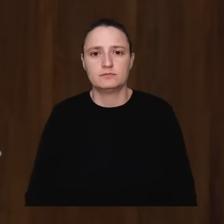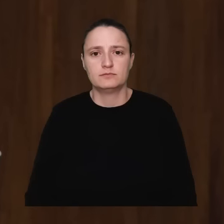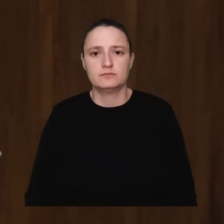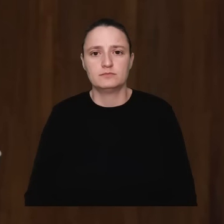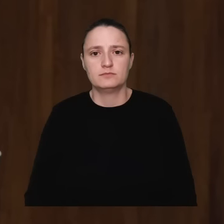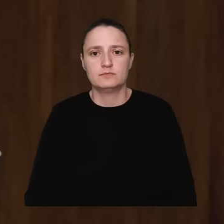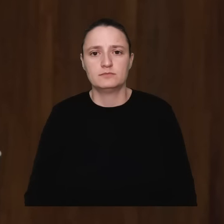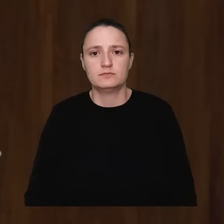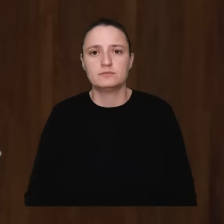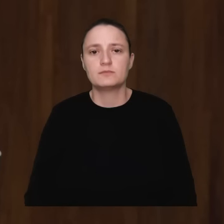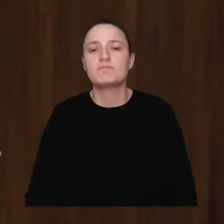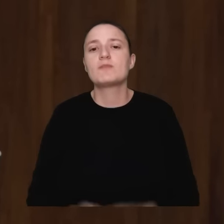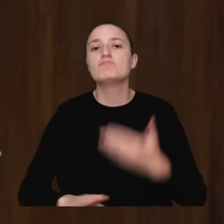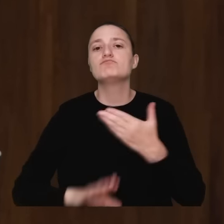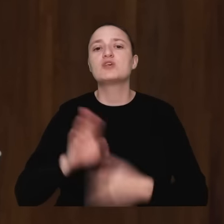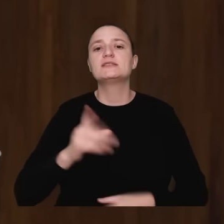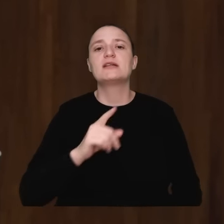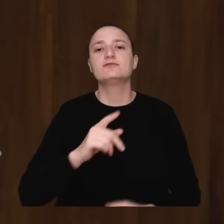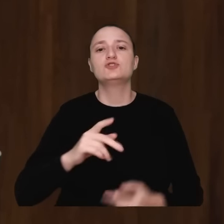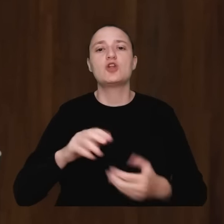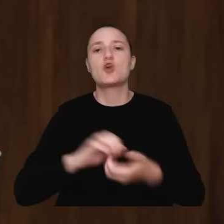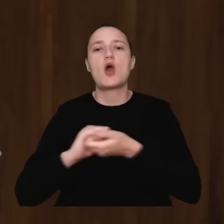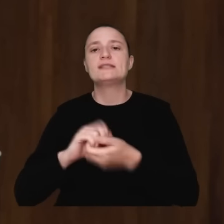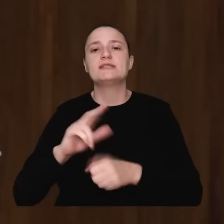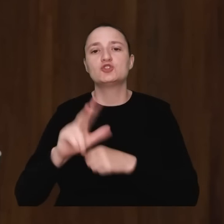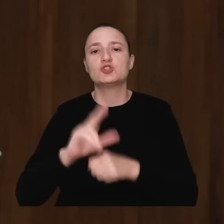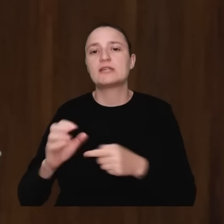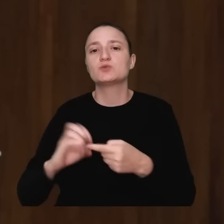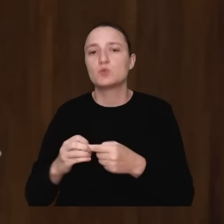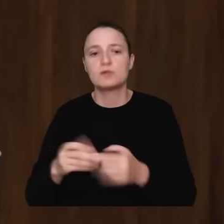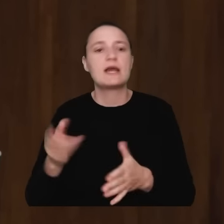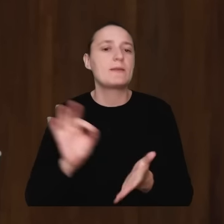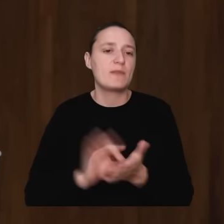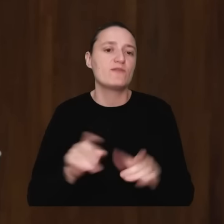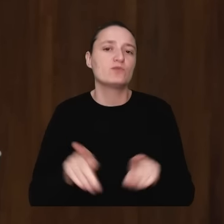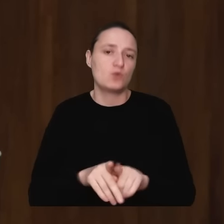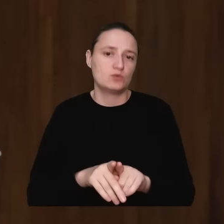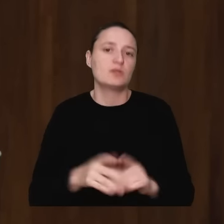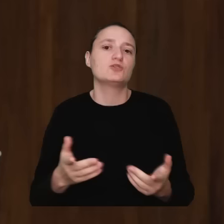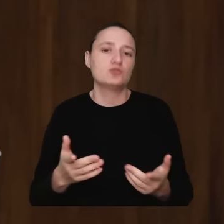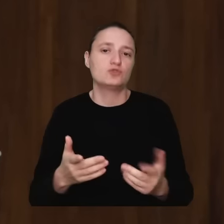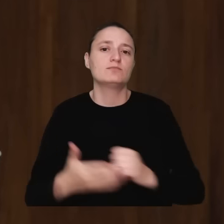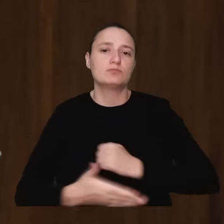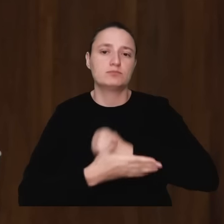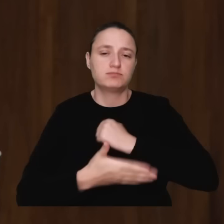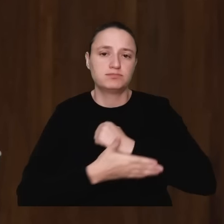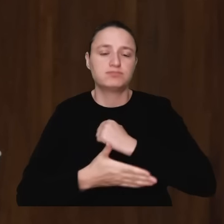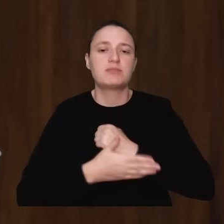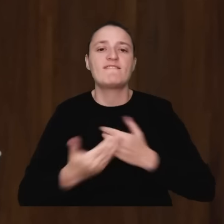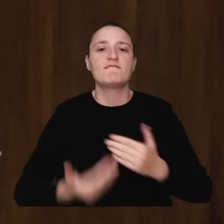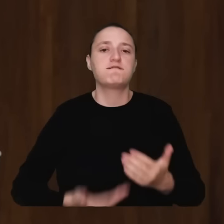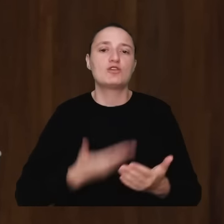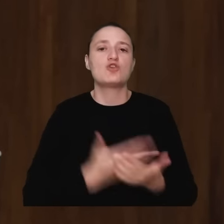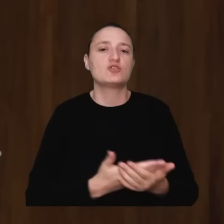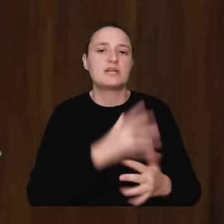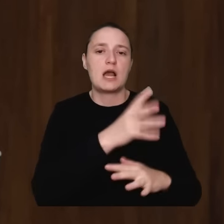Dla przedstawicieli koalicji 13 grudnia i na pewno również po to, żeby podeprzeć ten wniosek aresztowy.